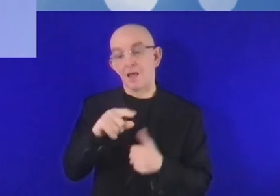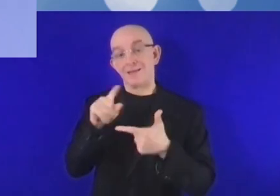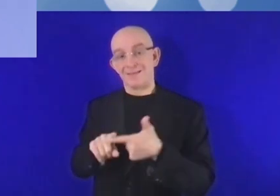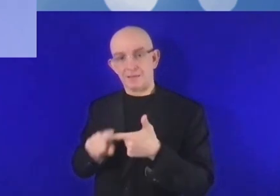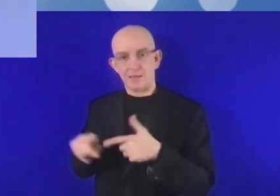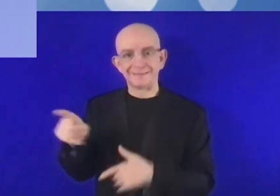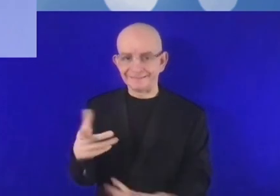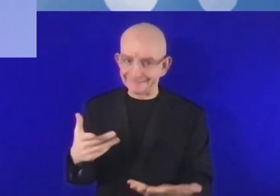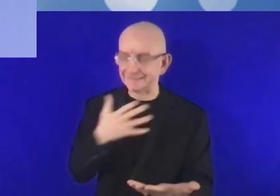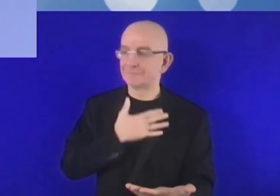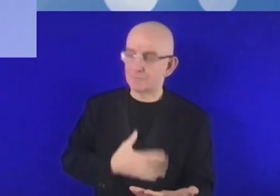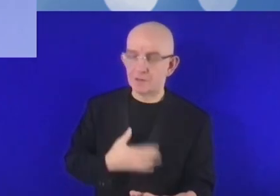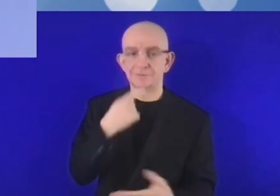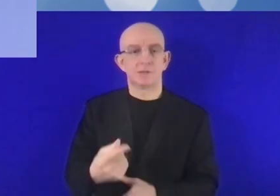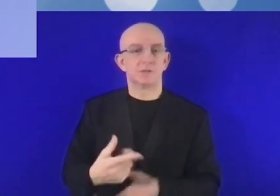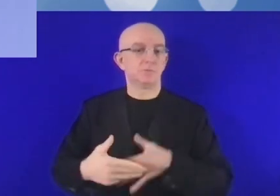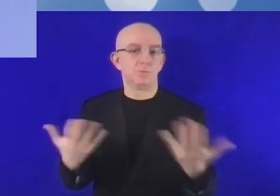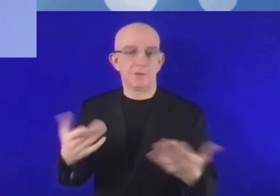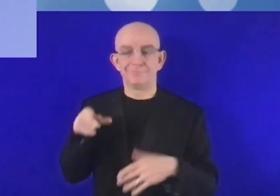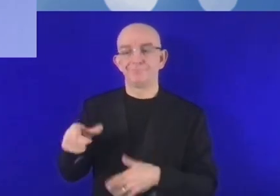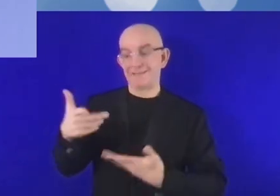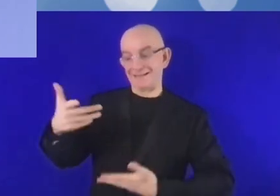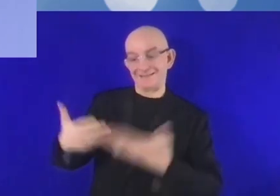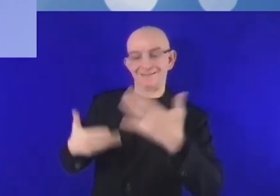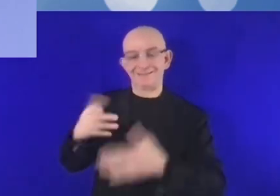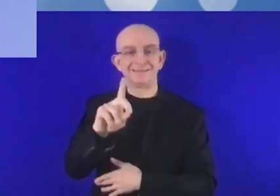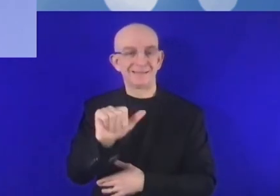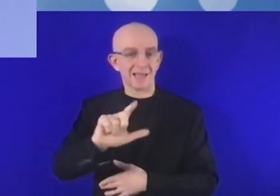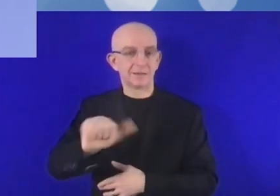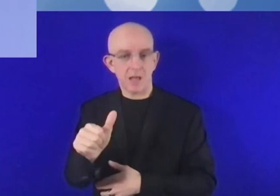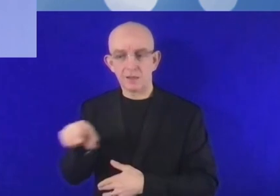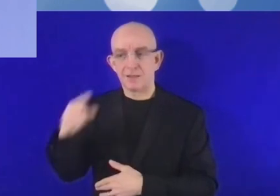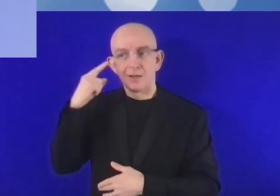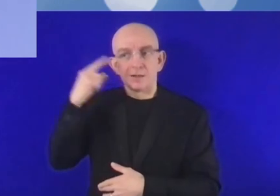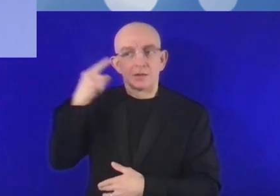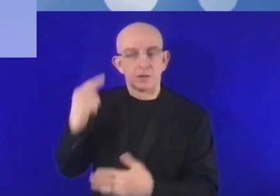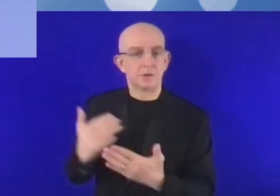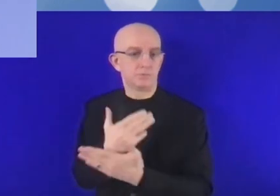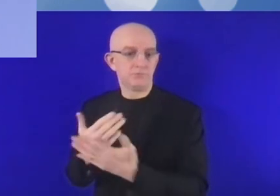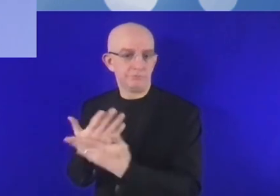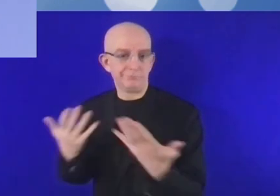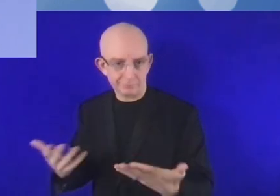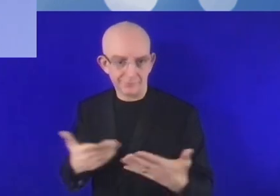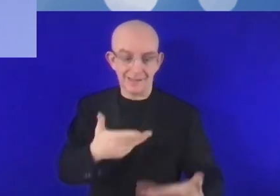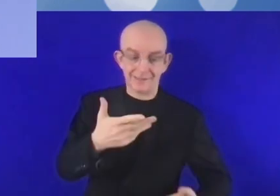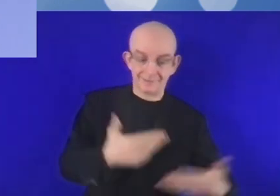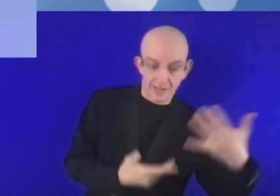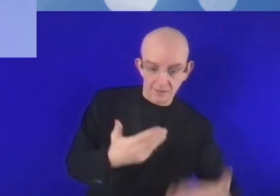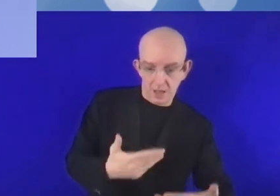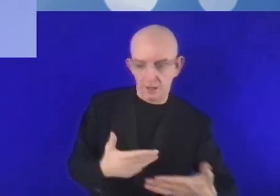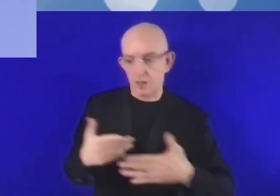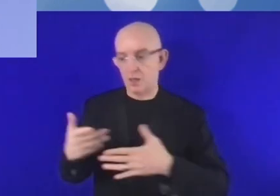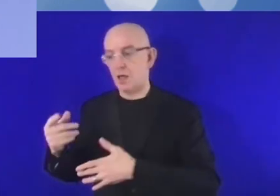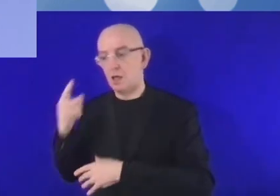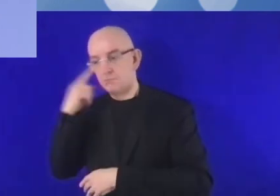leurs rêves ou leurs modèles commerciaux pour parler plus prosaïquement. Donc ça demande des investissements aussi dans la création de données. Vous savez, les